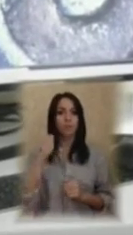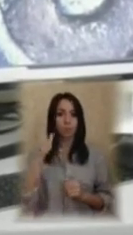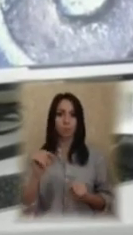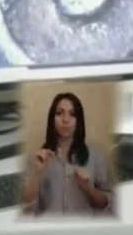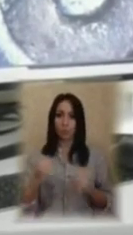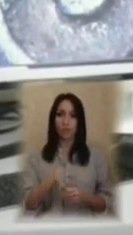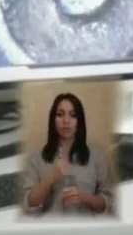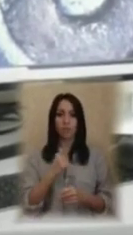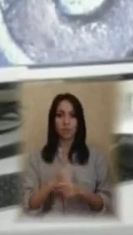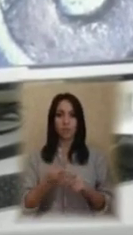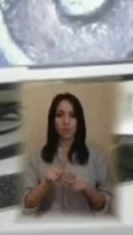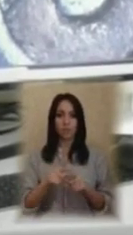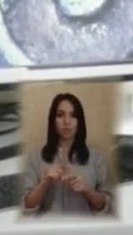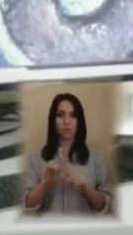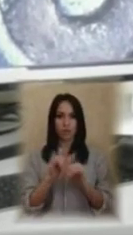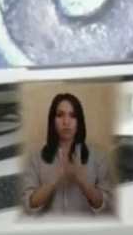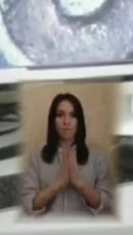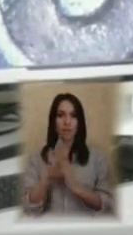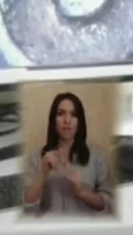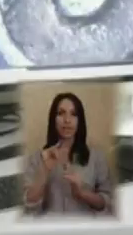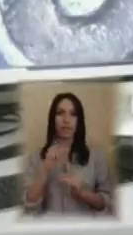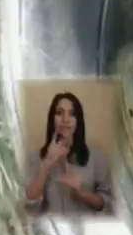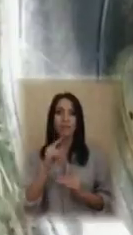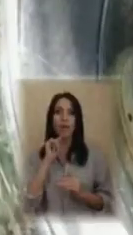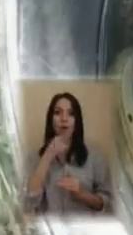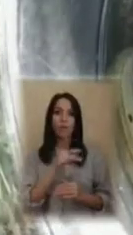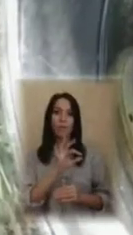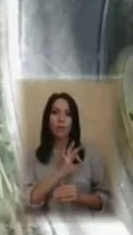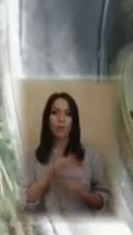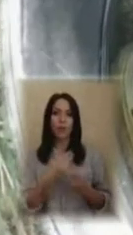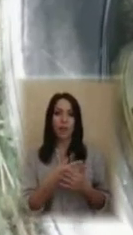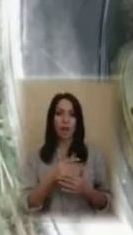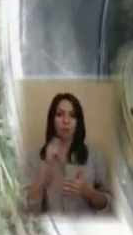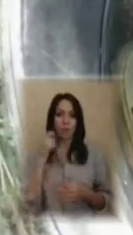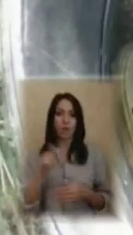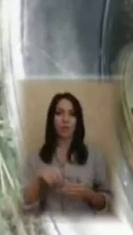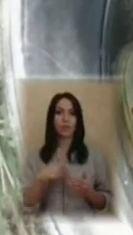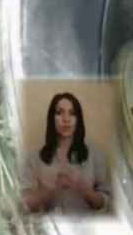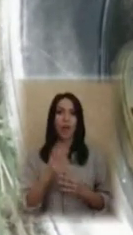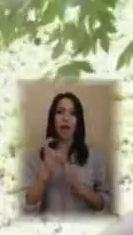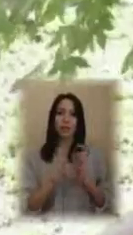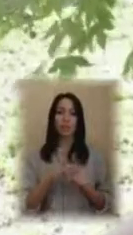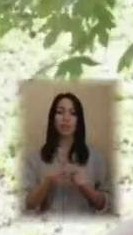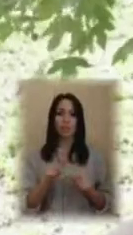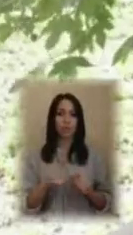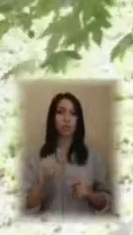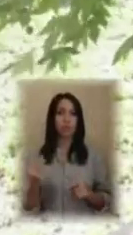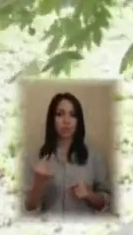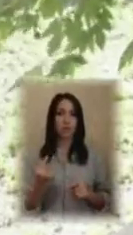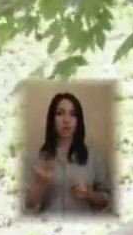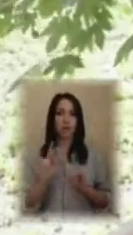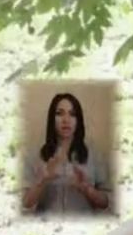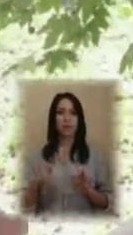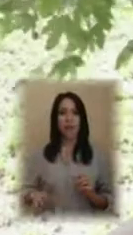роботи і визначали економічну перспективність для Півдня України. Для заводу це промислову зацікавленість, пояснив директор Юрій